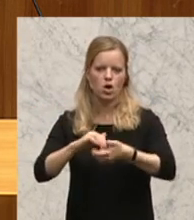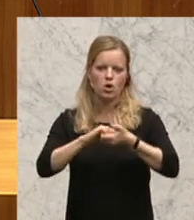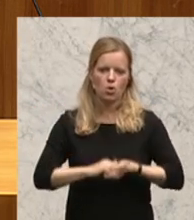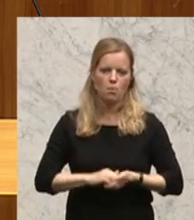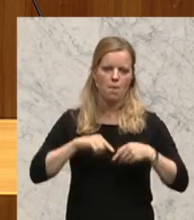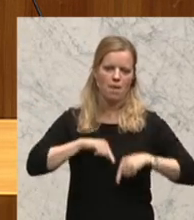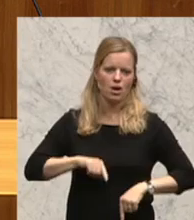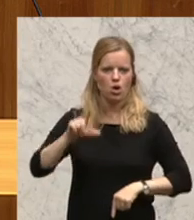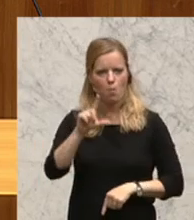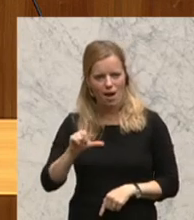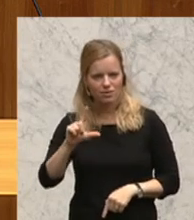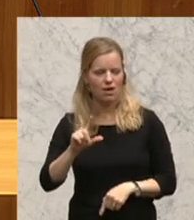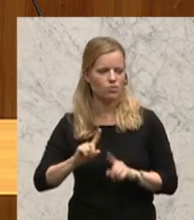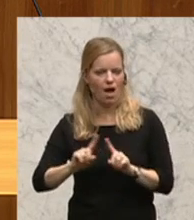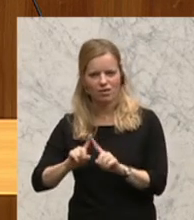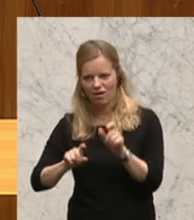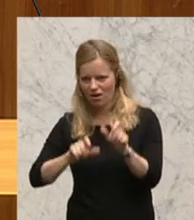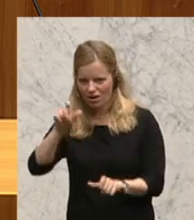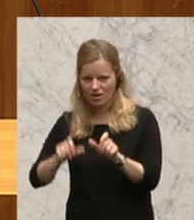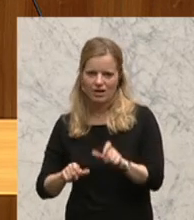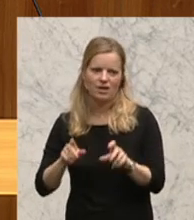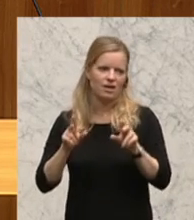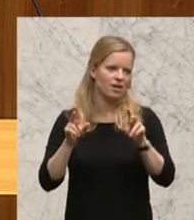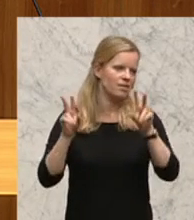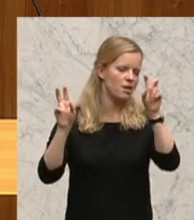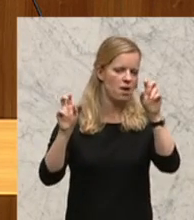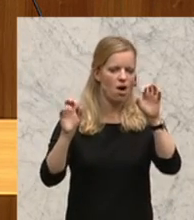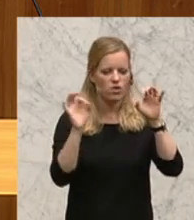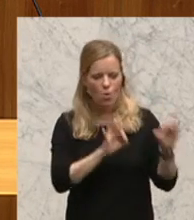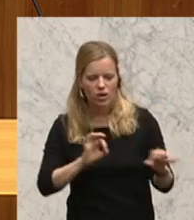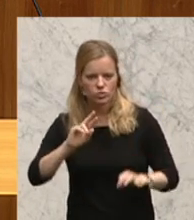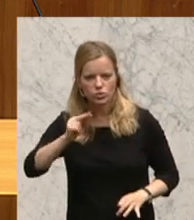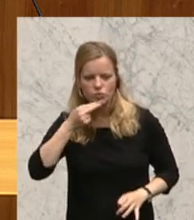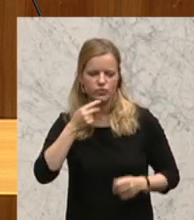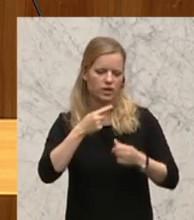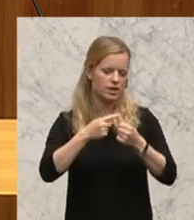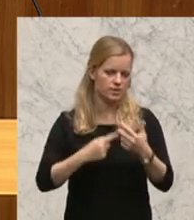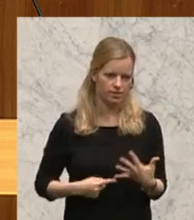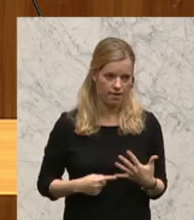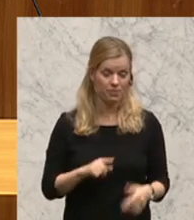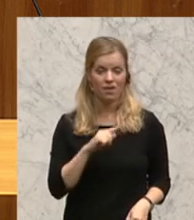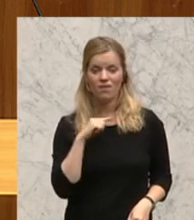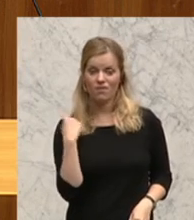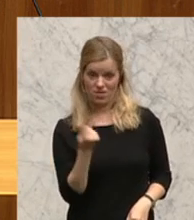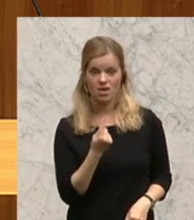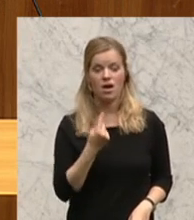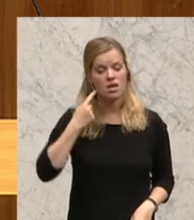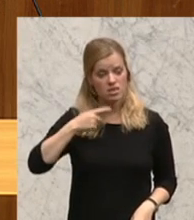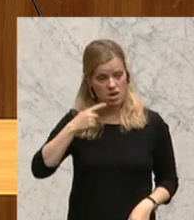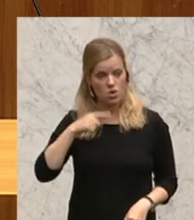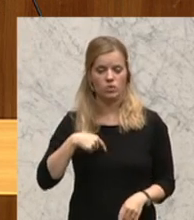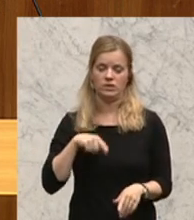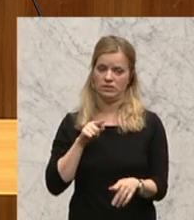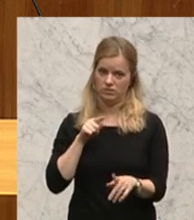Ordnungsrufe etc. Wir sind dafür, wir Neos für ein Ordnungsgeld für